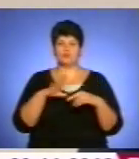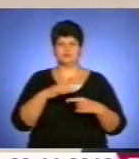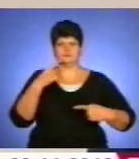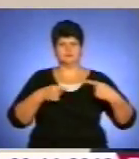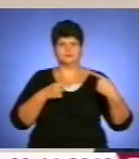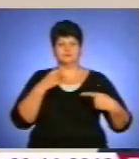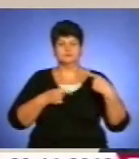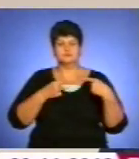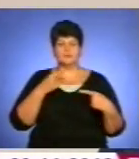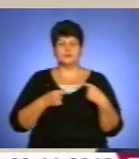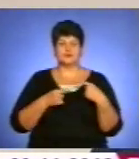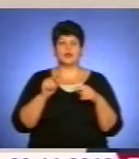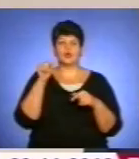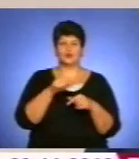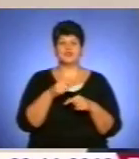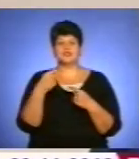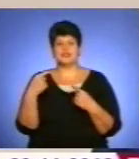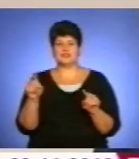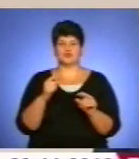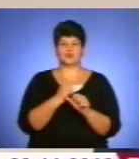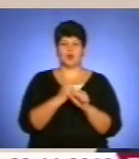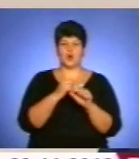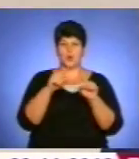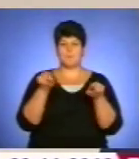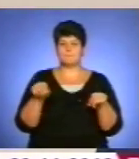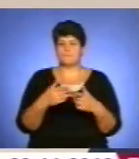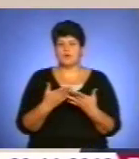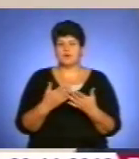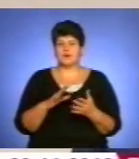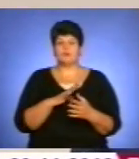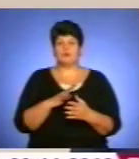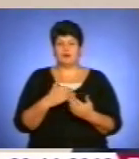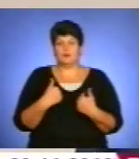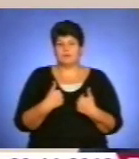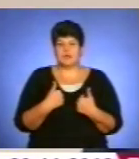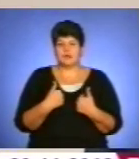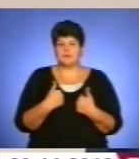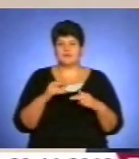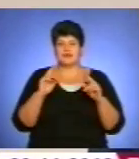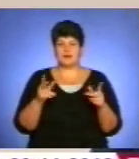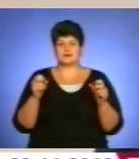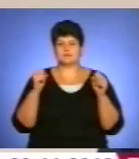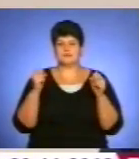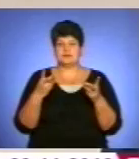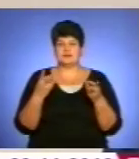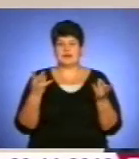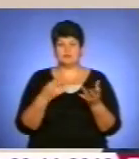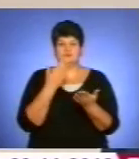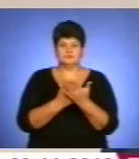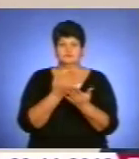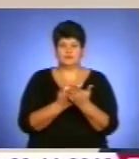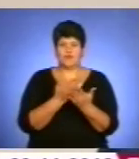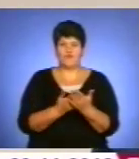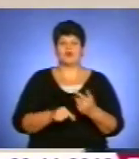стосовно тої чи іншої роботи. Інколи мені, як фахівцю, треба було доводити